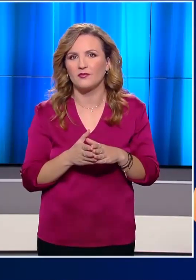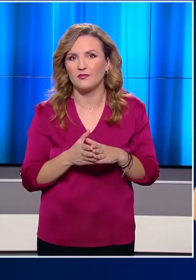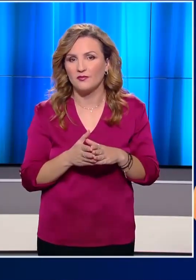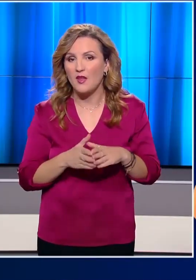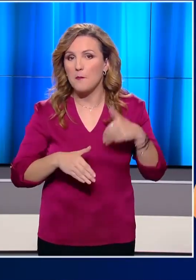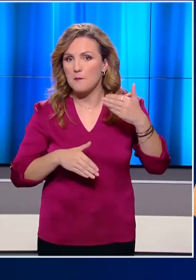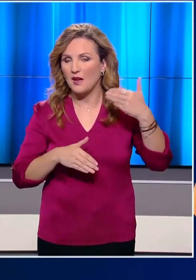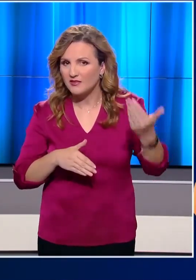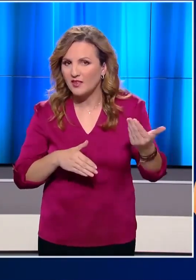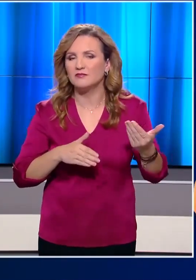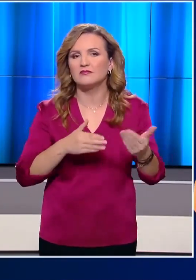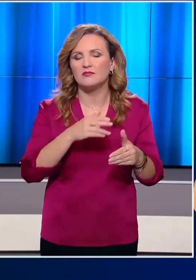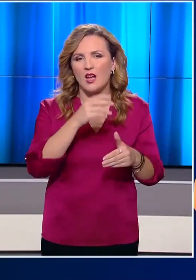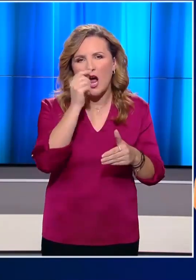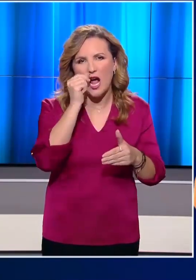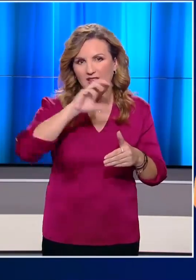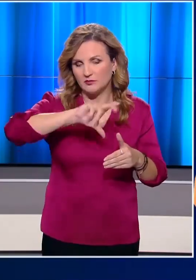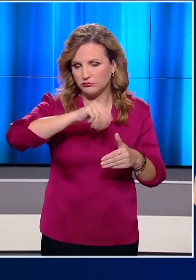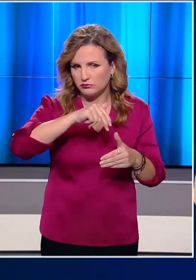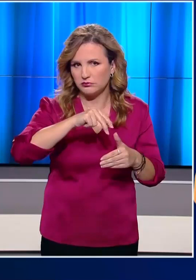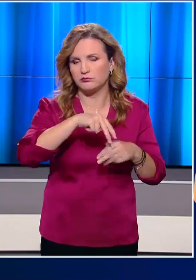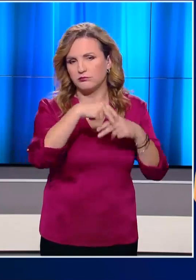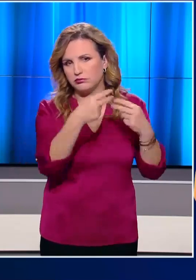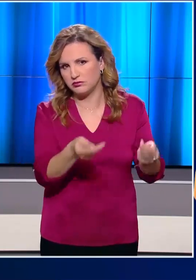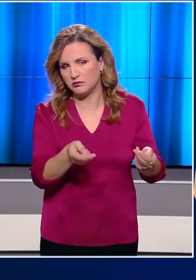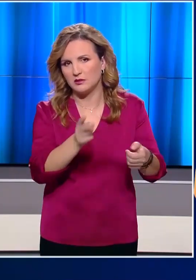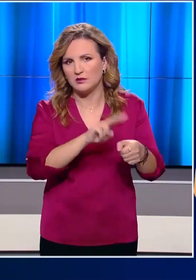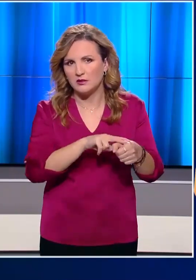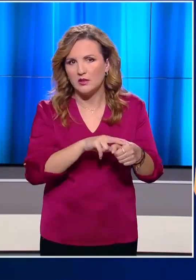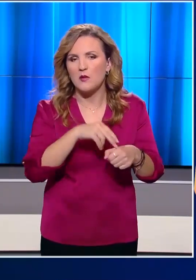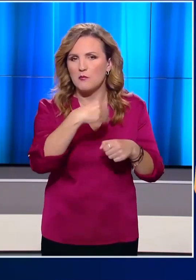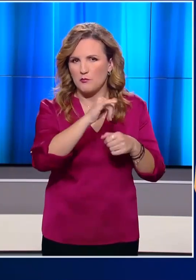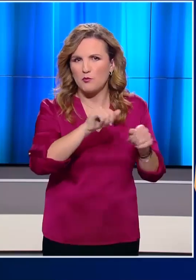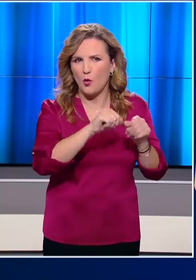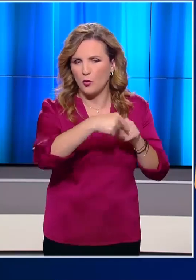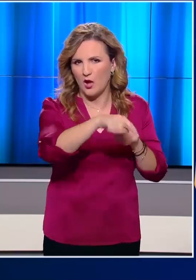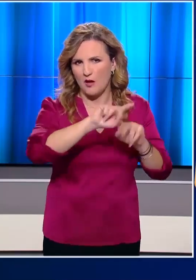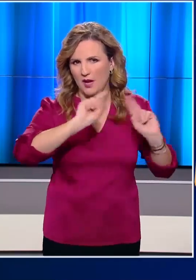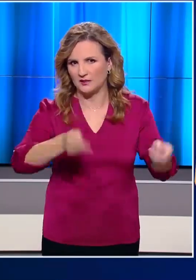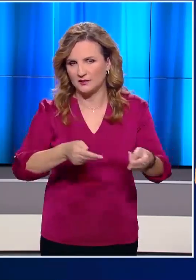Λίγο αργότερα ο δράστης θα υποκύψει στα τραύματά του ένα τετράγωνο πιο κάτω.